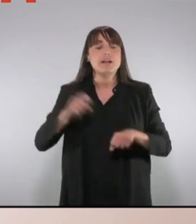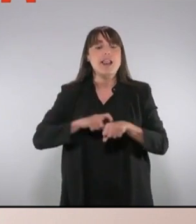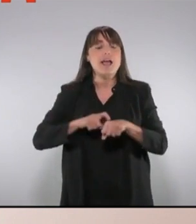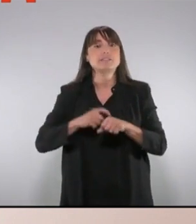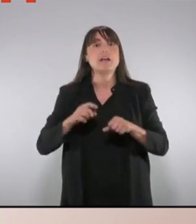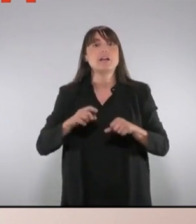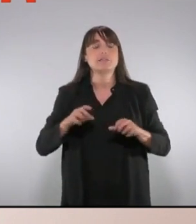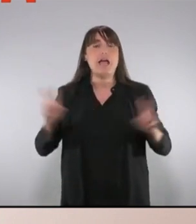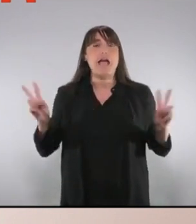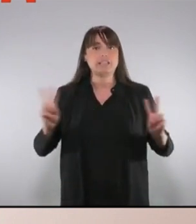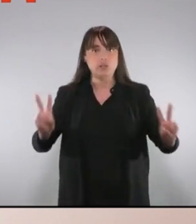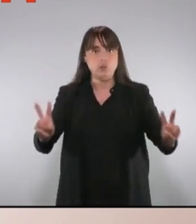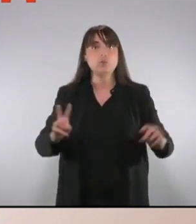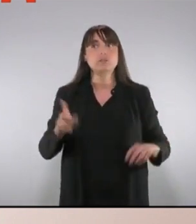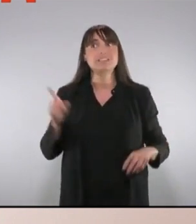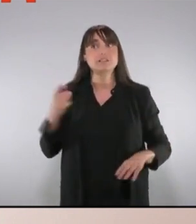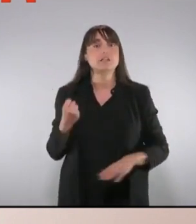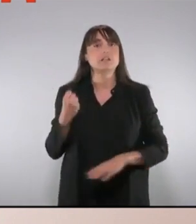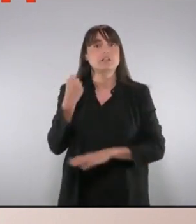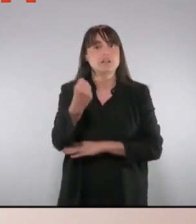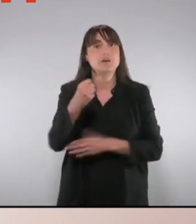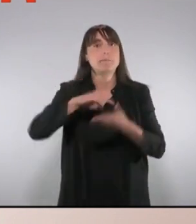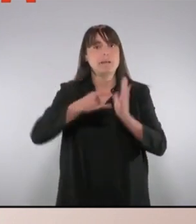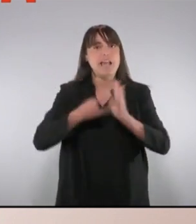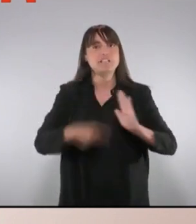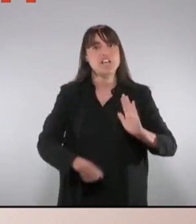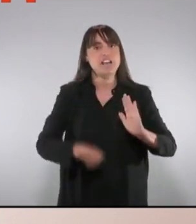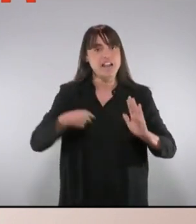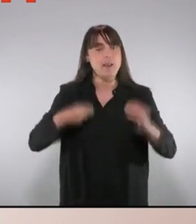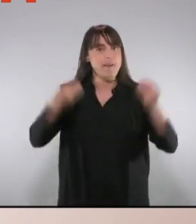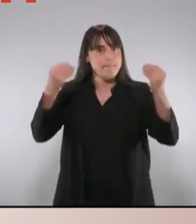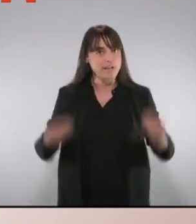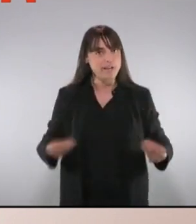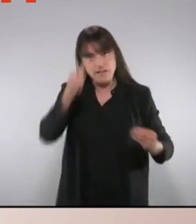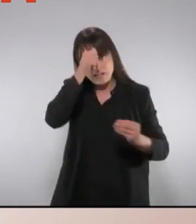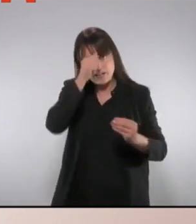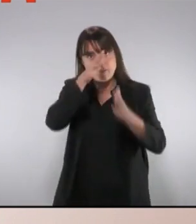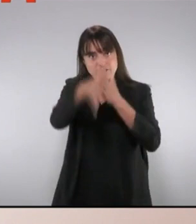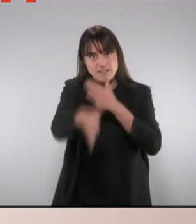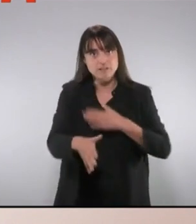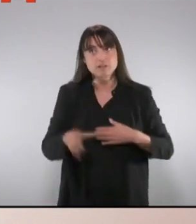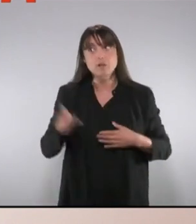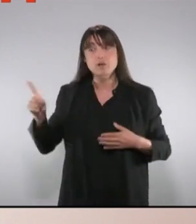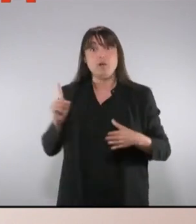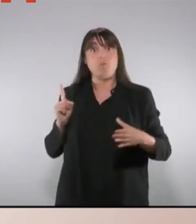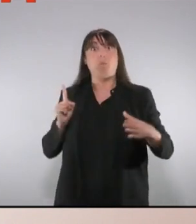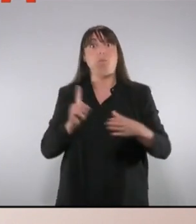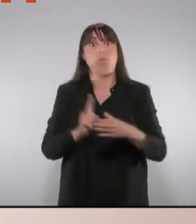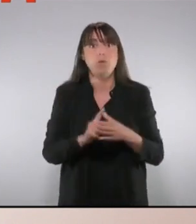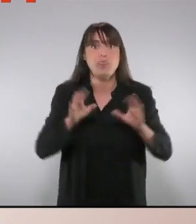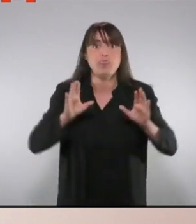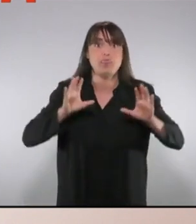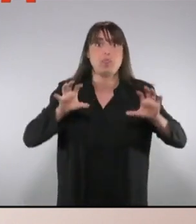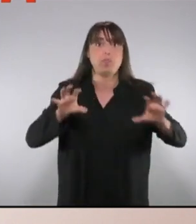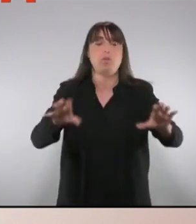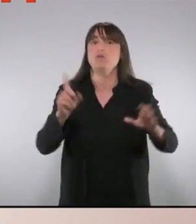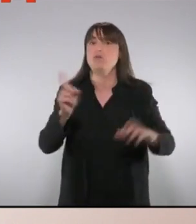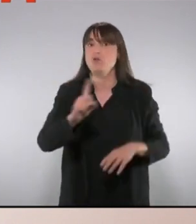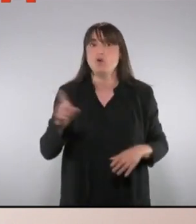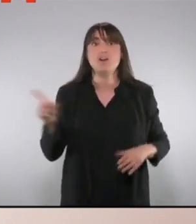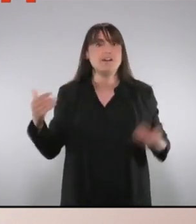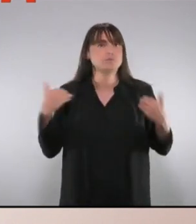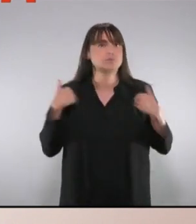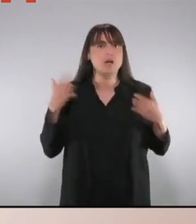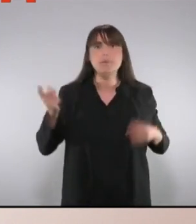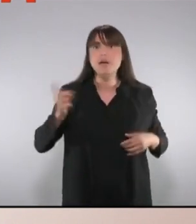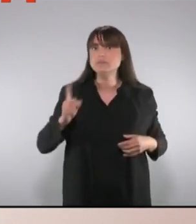i que donin suport a aquests plans generals definits, però no cal que hi intervinguin des d'un primer moment i no cal que siguin els responsables de fer tasques d'àmbit